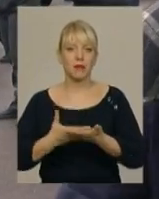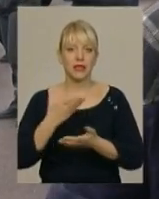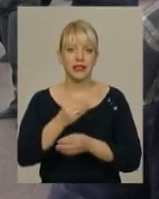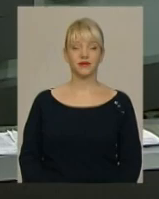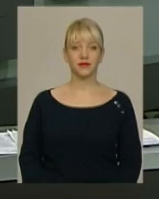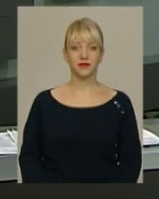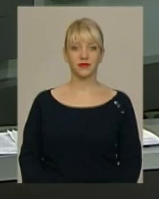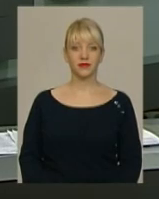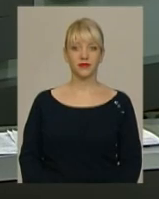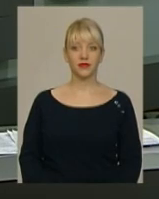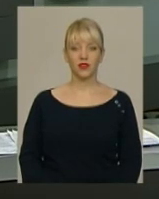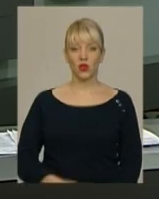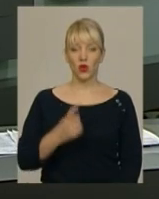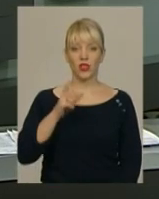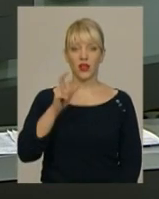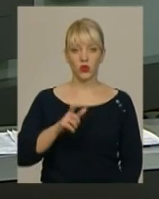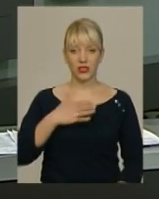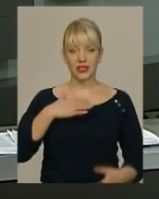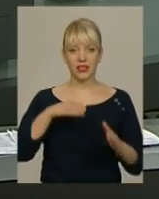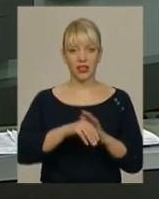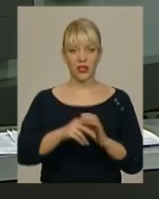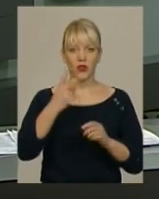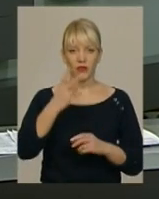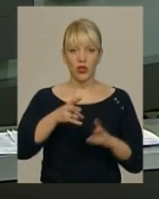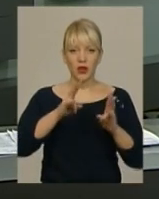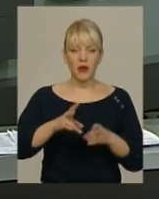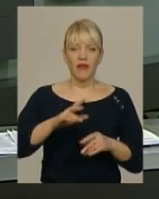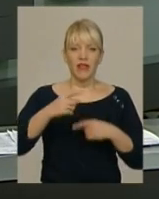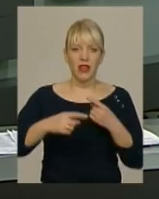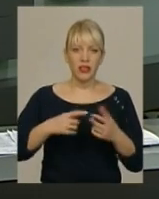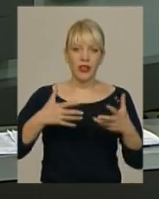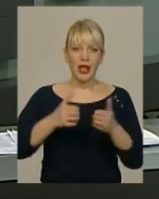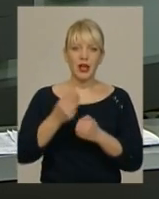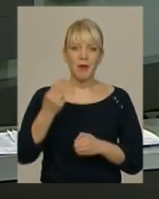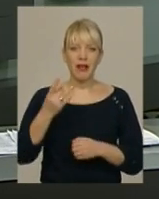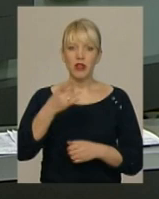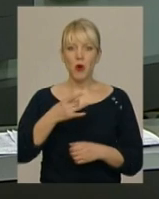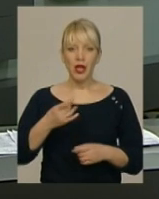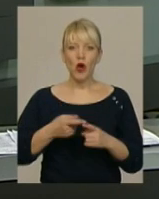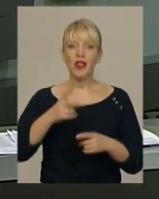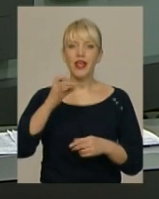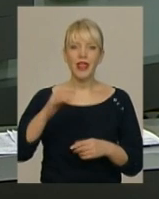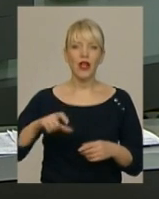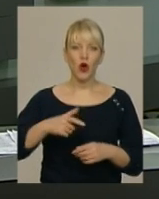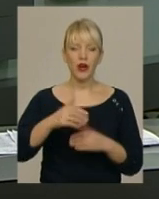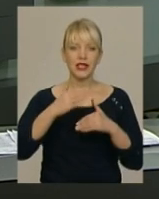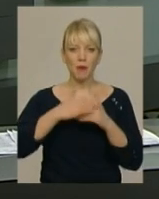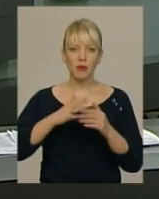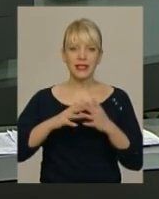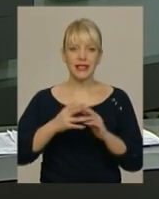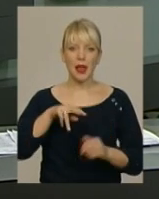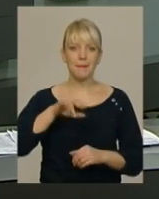тисячу. Одна людина загинула, двоє травмовані внаслідок ДТП у Шепетівському районі. На дорозі поблизу села Пиляє